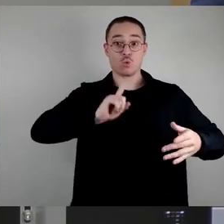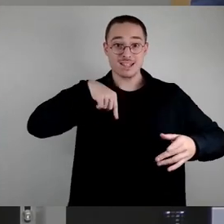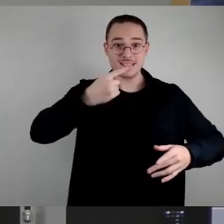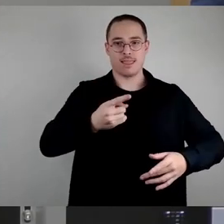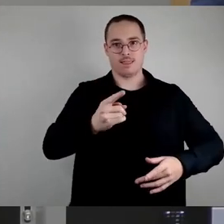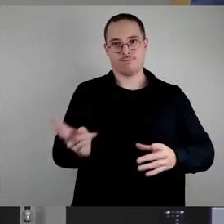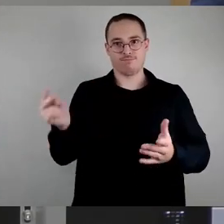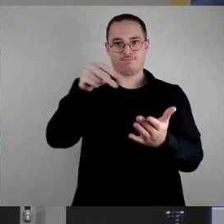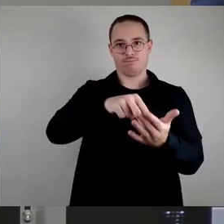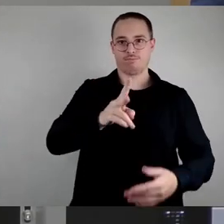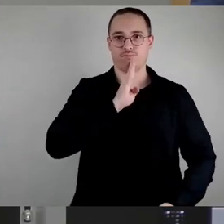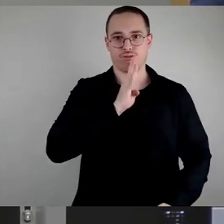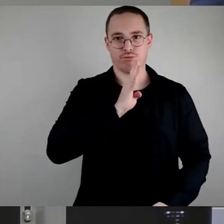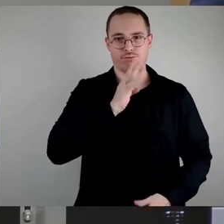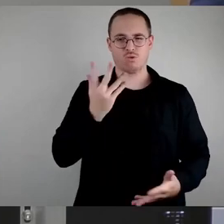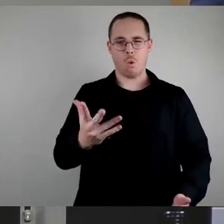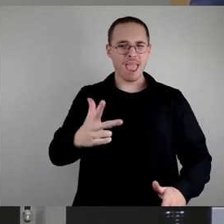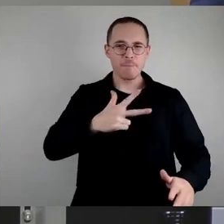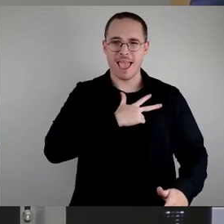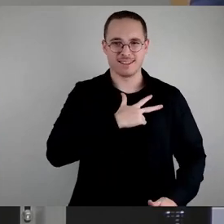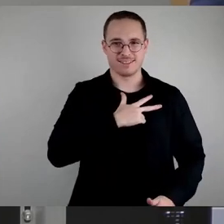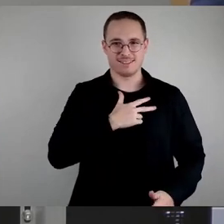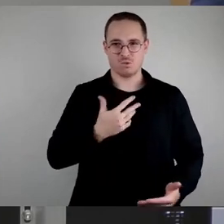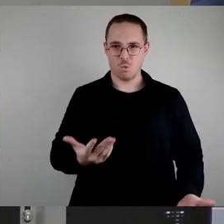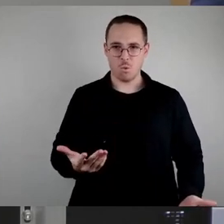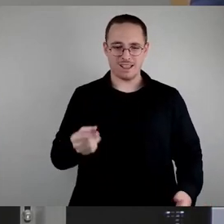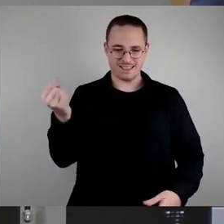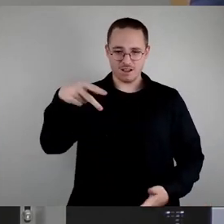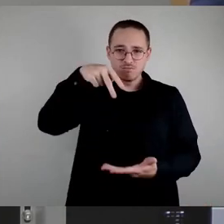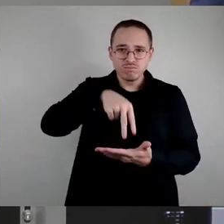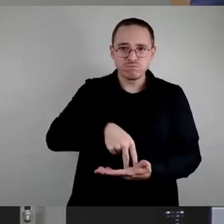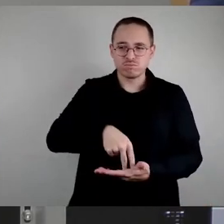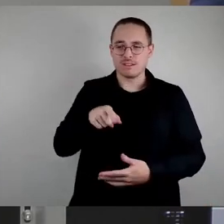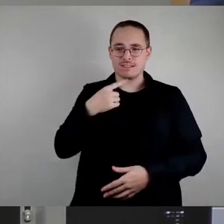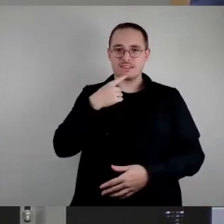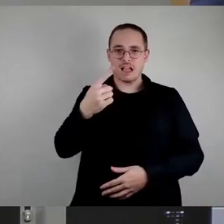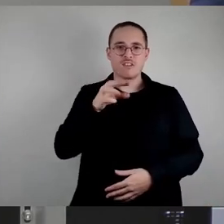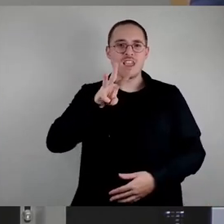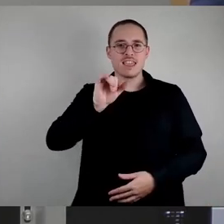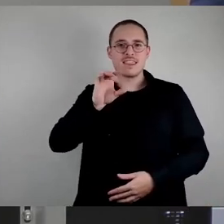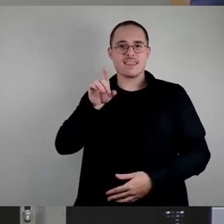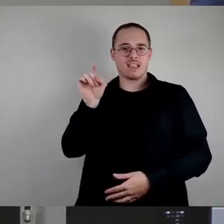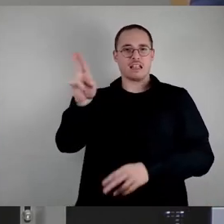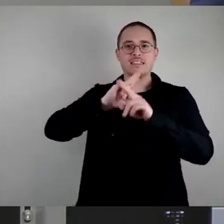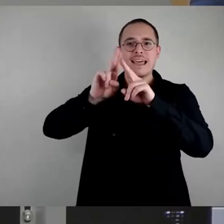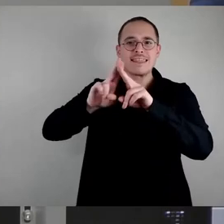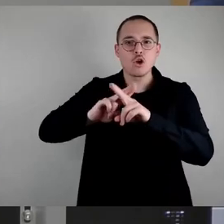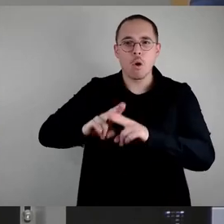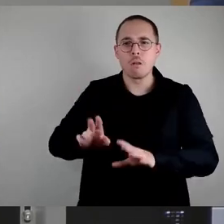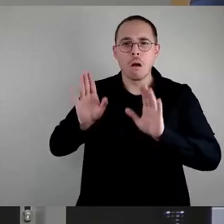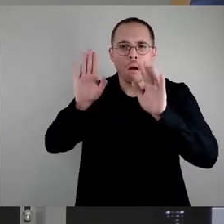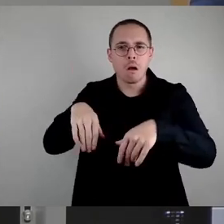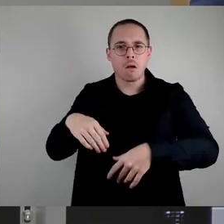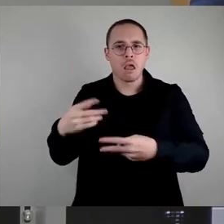Also, ernsthaft, wie kann man sich hier vorne hinstellen und behaupten, dass Sanierungen bei der WID kein Thema wären? Also, es liegt